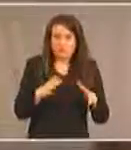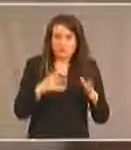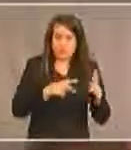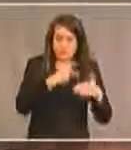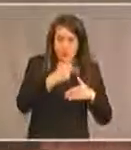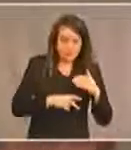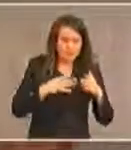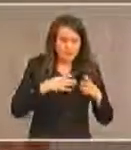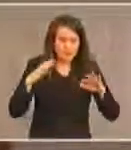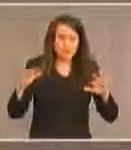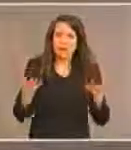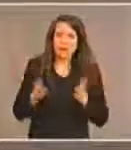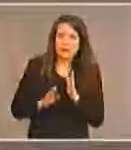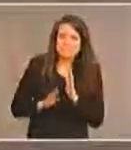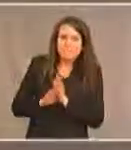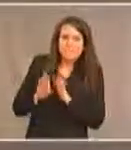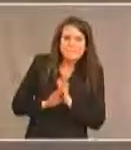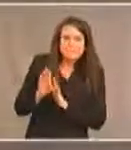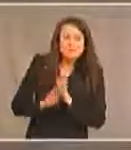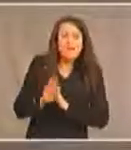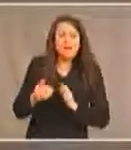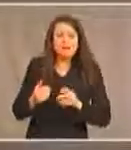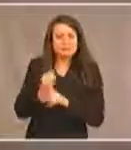vie des autochtones qui ont un handicap